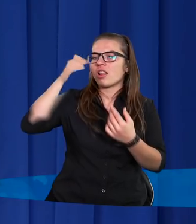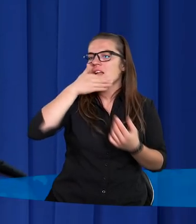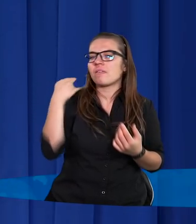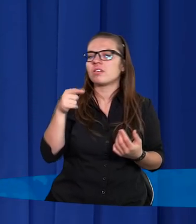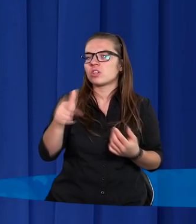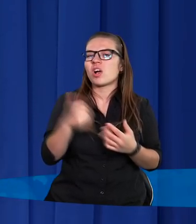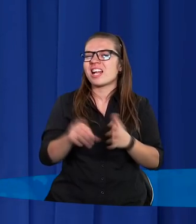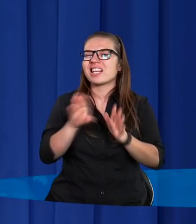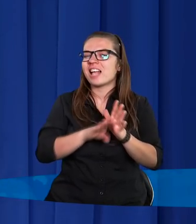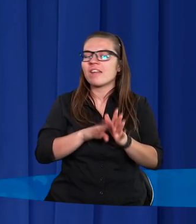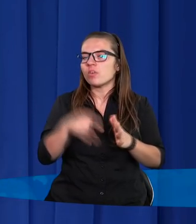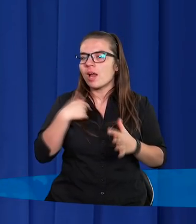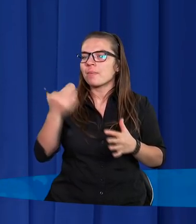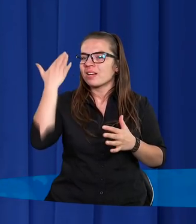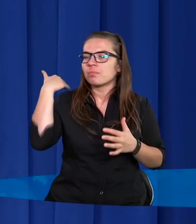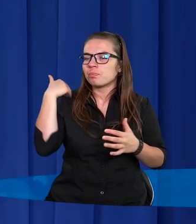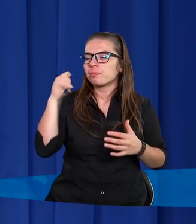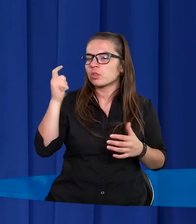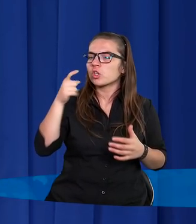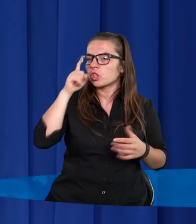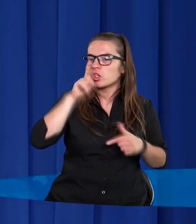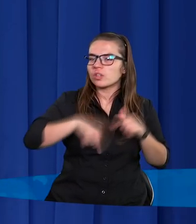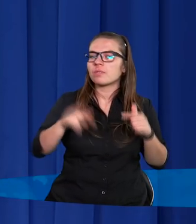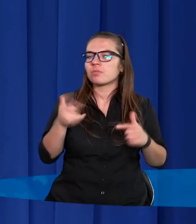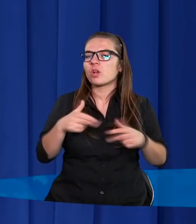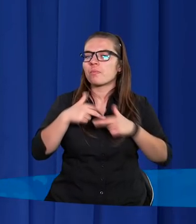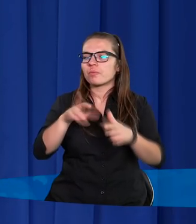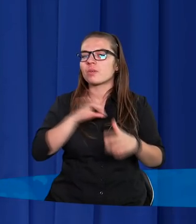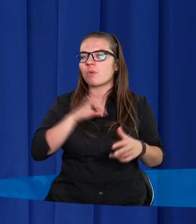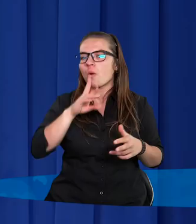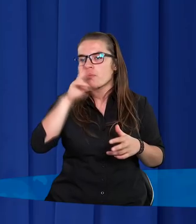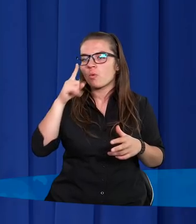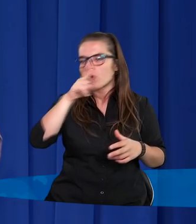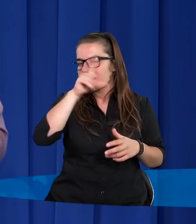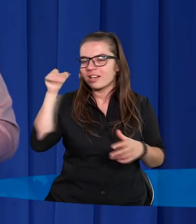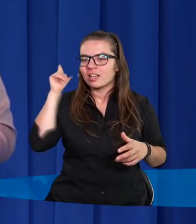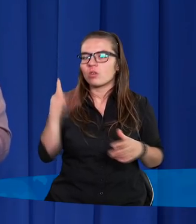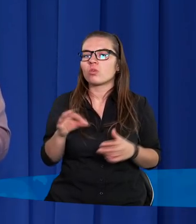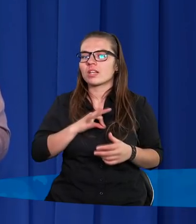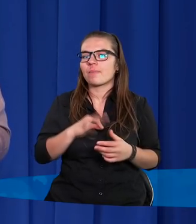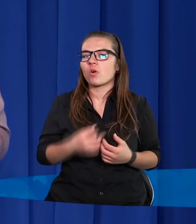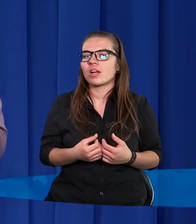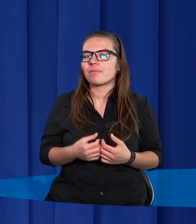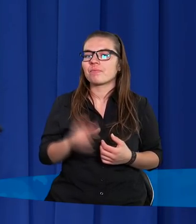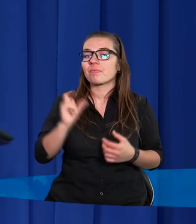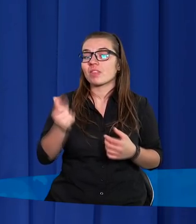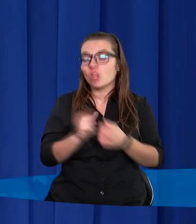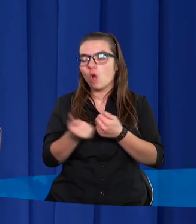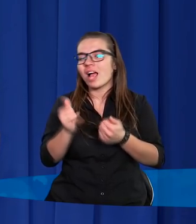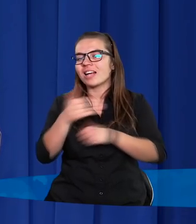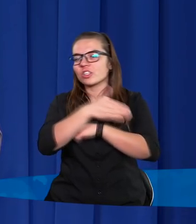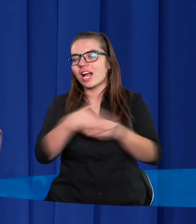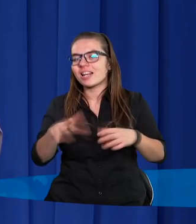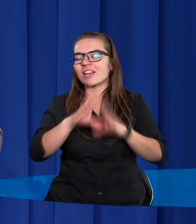I to jest dla mnie niezwykłe. To jest coś, co przechodzi moje pojęcie, takie ludzkie, bo są jakieś